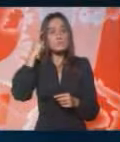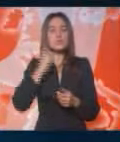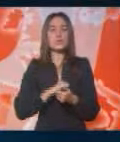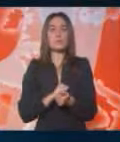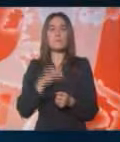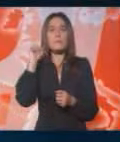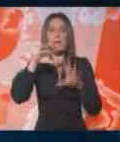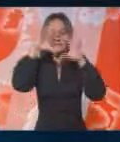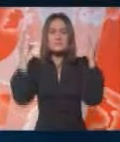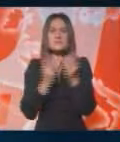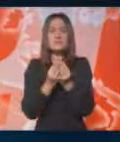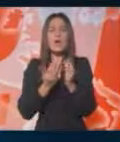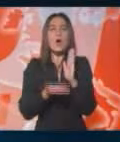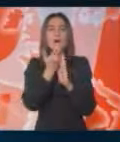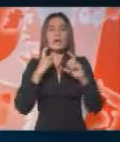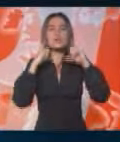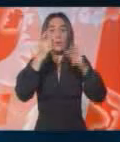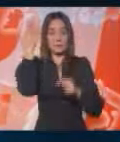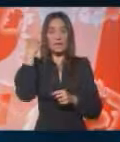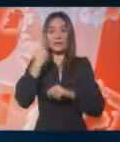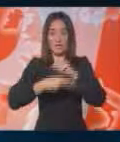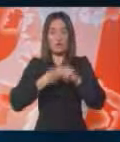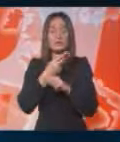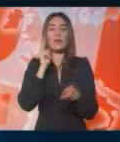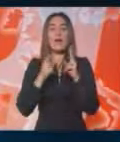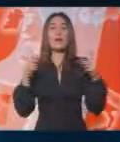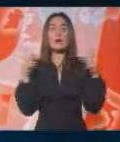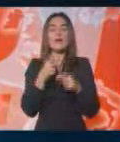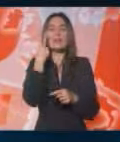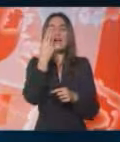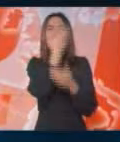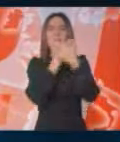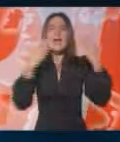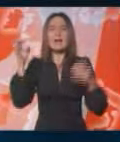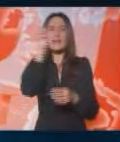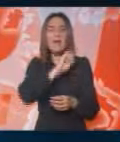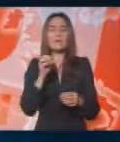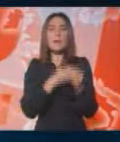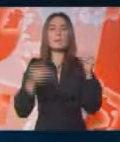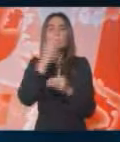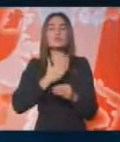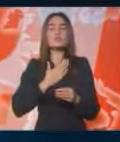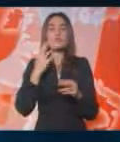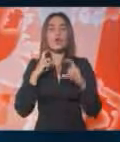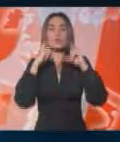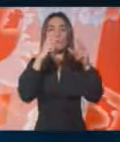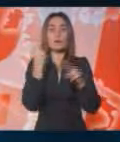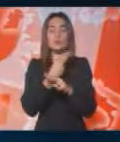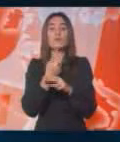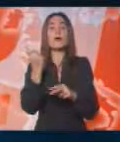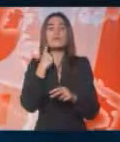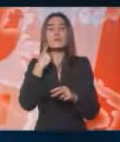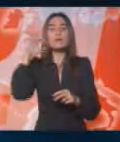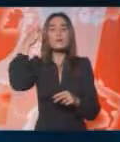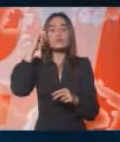ceo raz duga u prethodne dve godine, kako je izbila kriza, nekih dve milijarde evra je povećila svoj dug država, nastoje